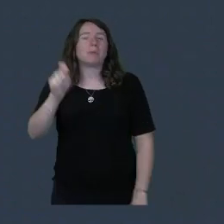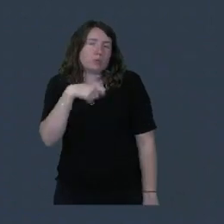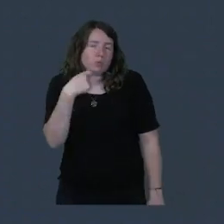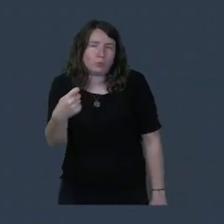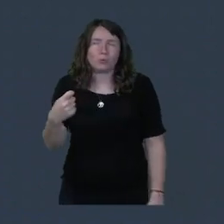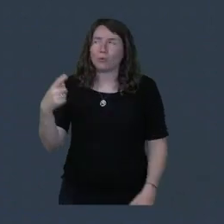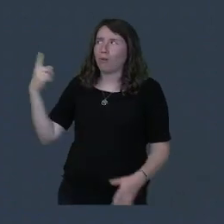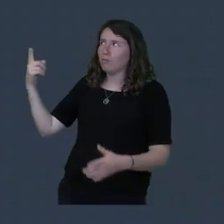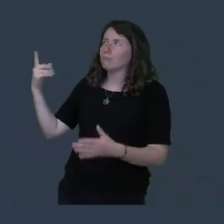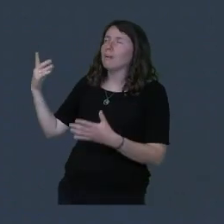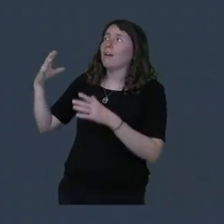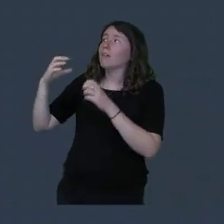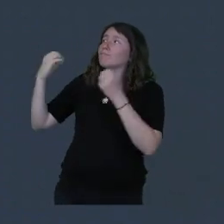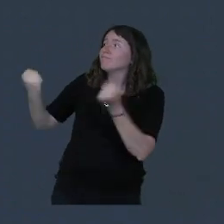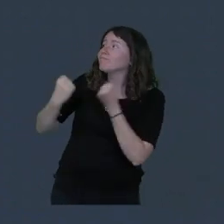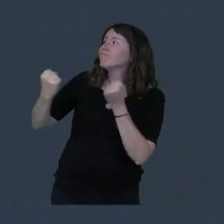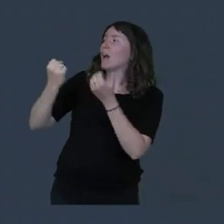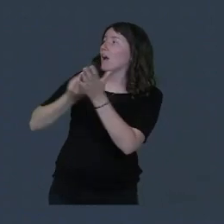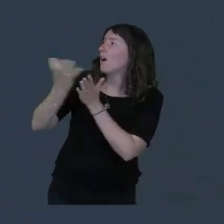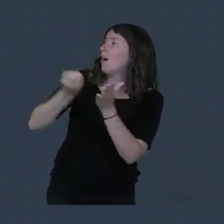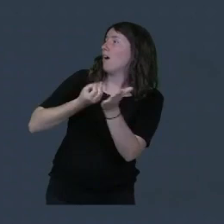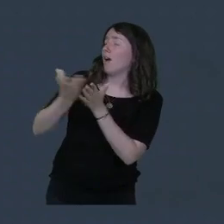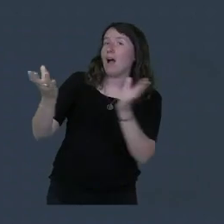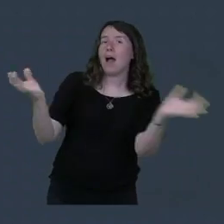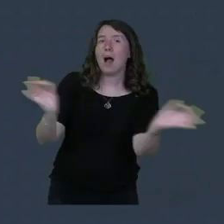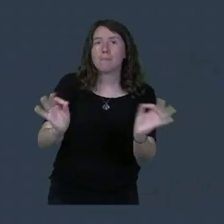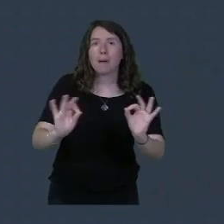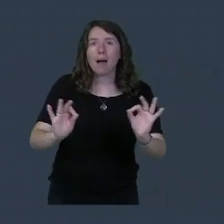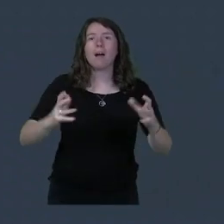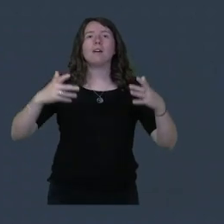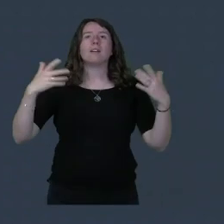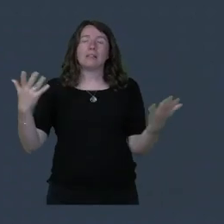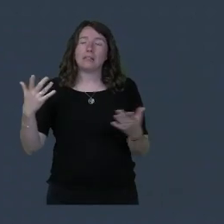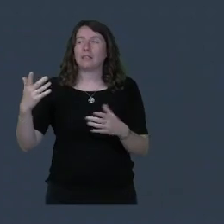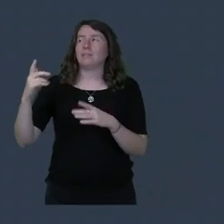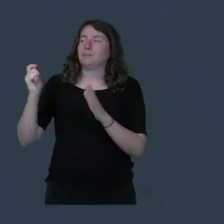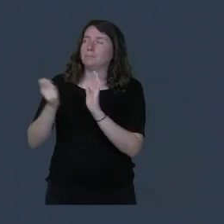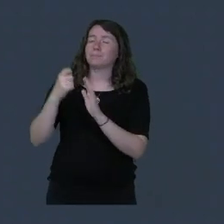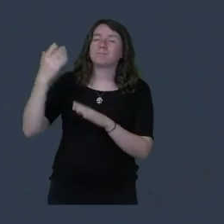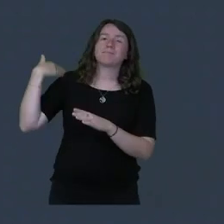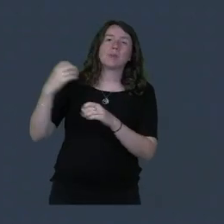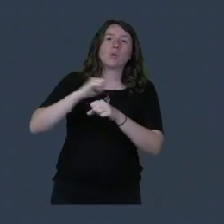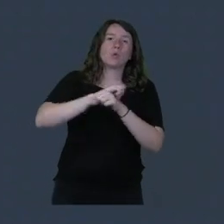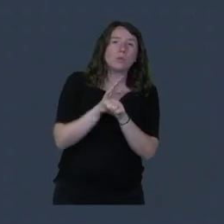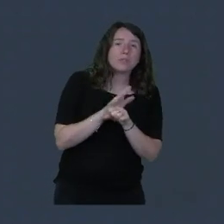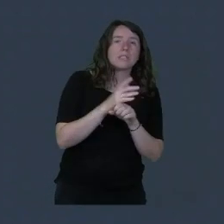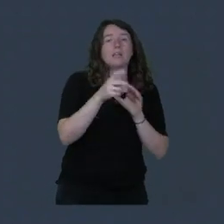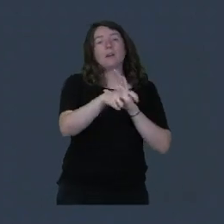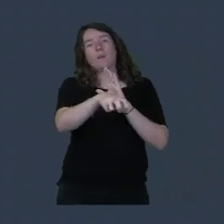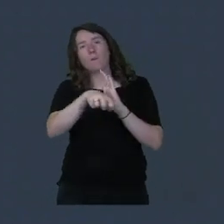faite, la crise sanitaire n'étant pas entre les périodes de confinement où on